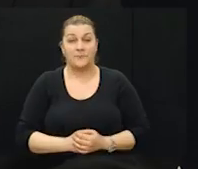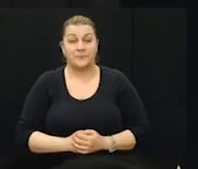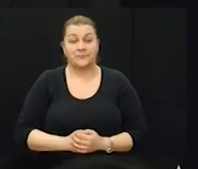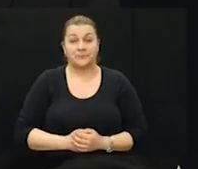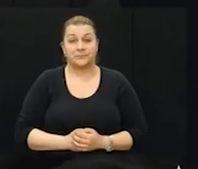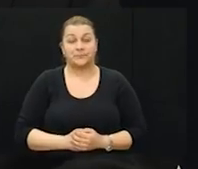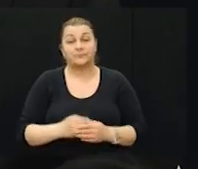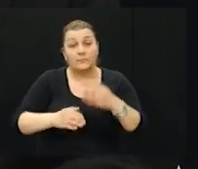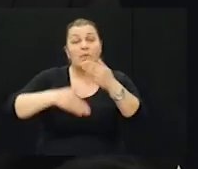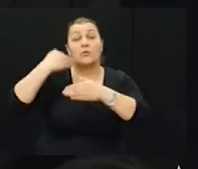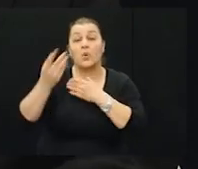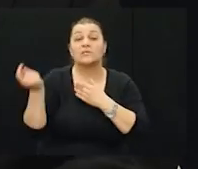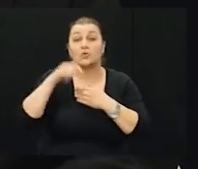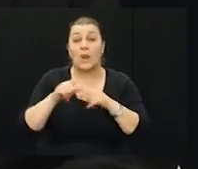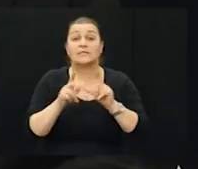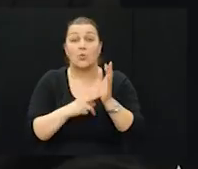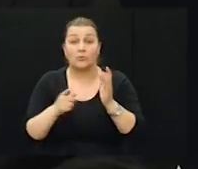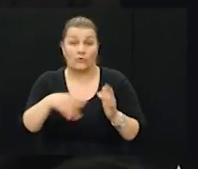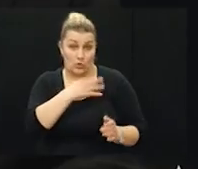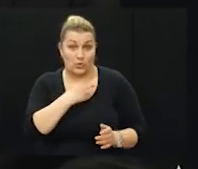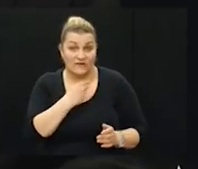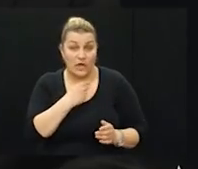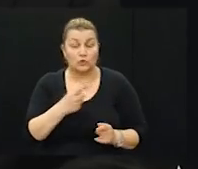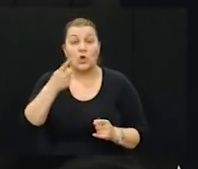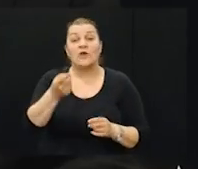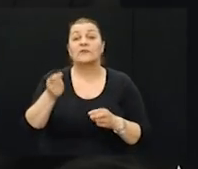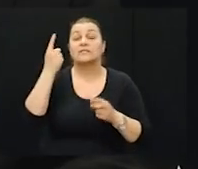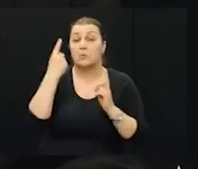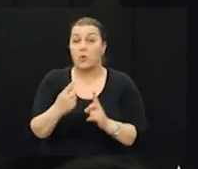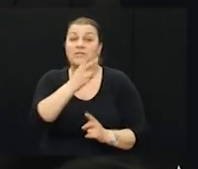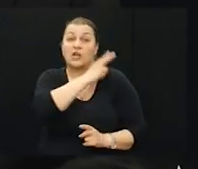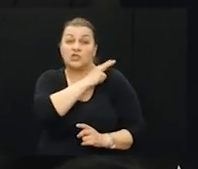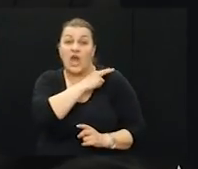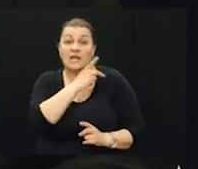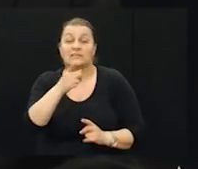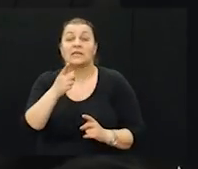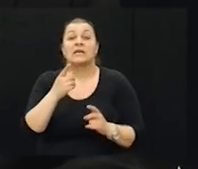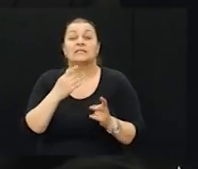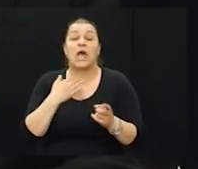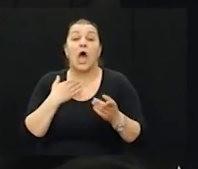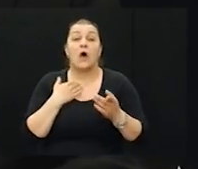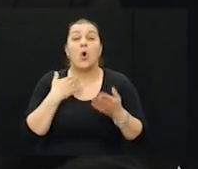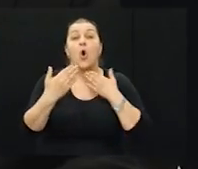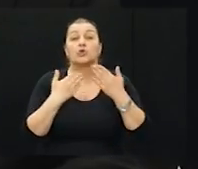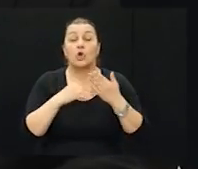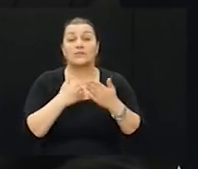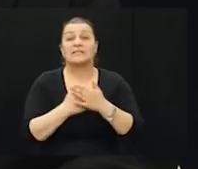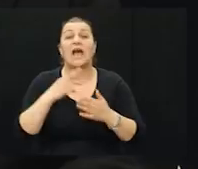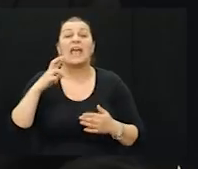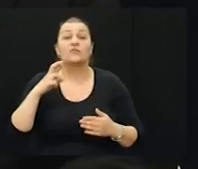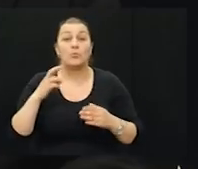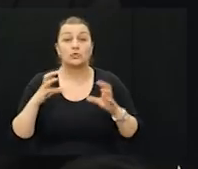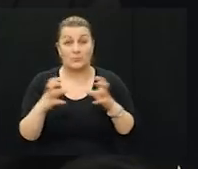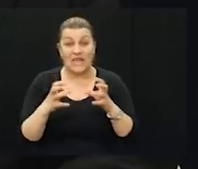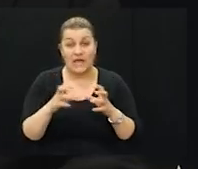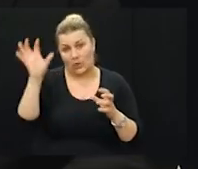Brigadiru poslije dolazka umprofora u Hrvatsku vi ste postali častnik za odnose sa Evropskom zajednicom i UN